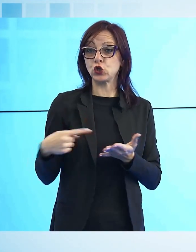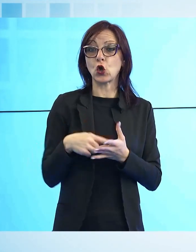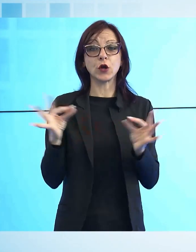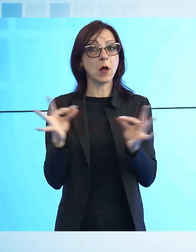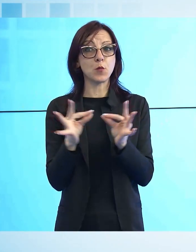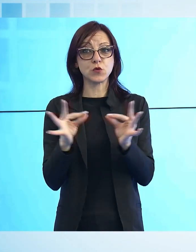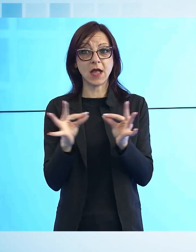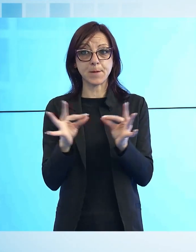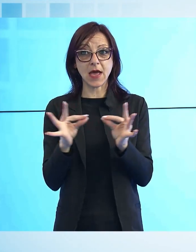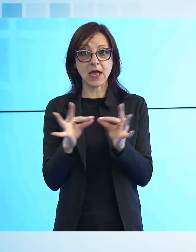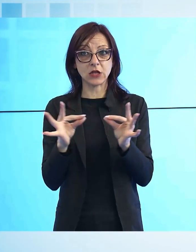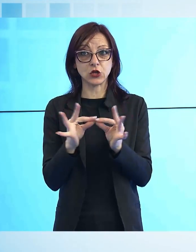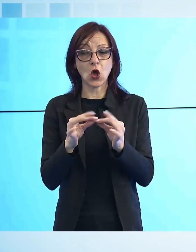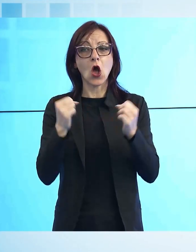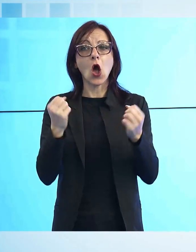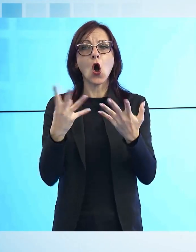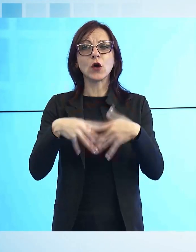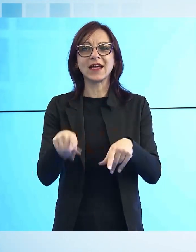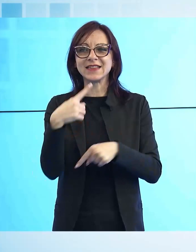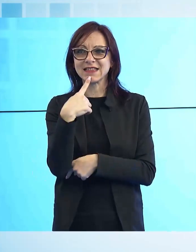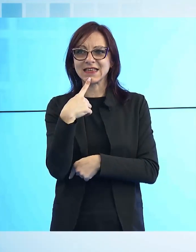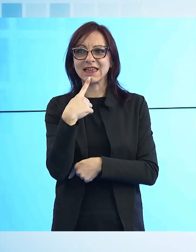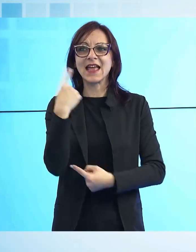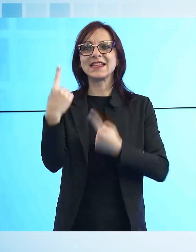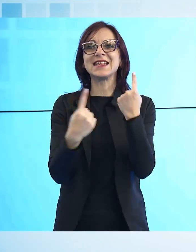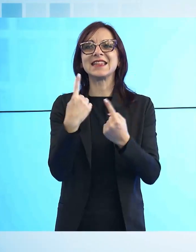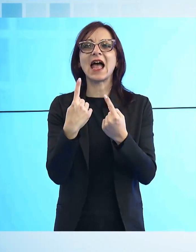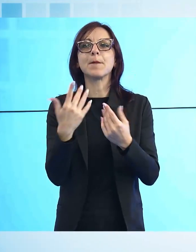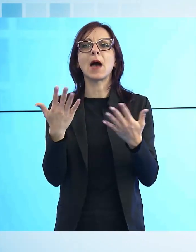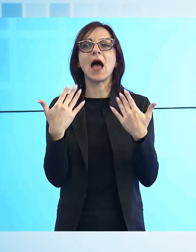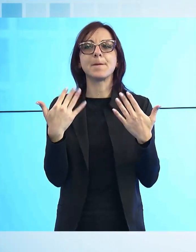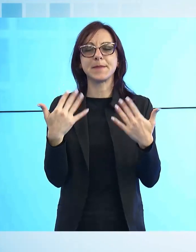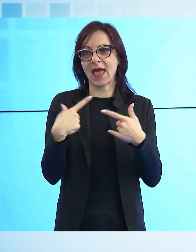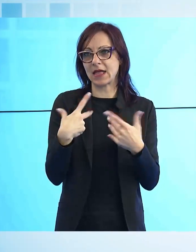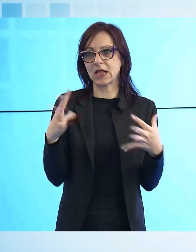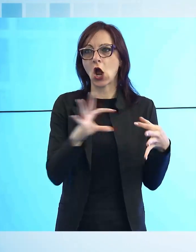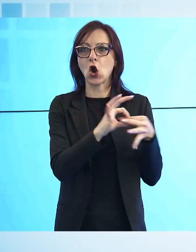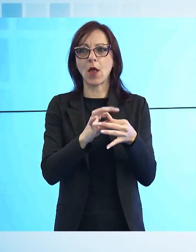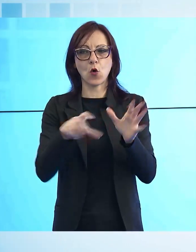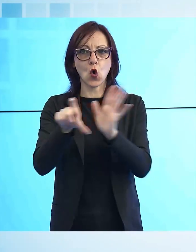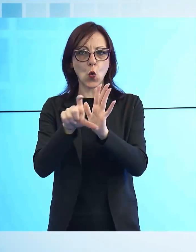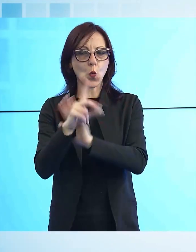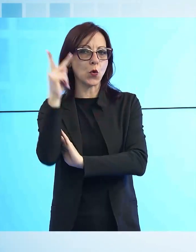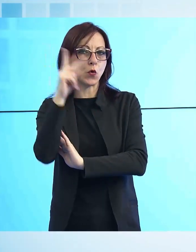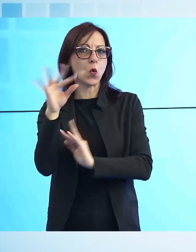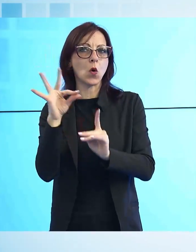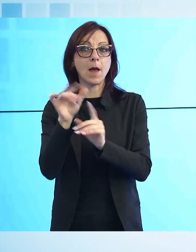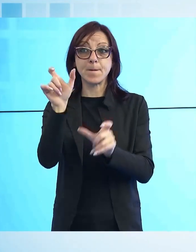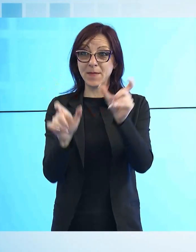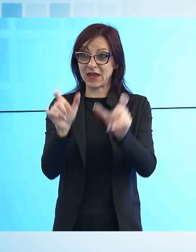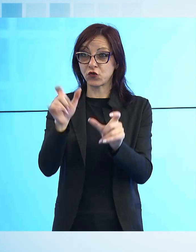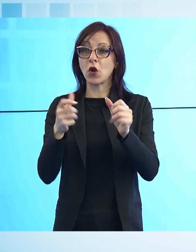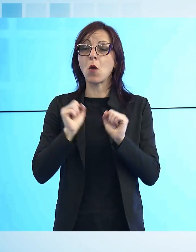pulizie di primavera, iniziativa organizzata da Sistema Ambiente con la collaborazione del Comune di Lucca per permettere ai cittadini di